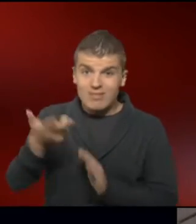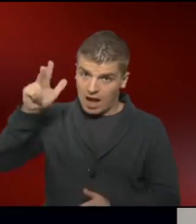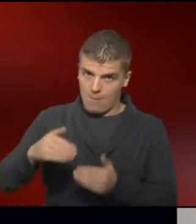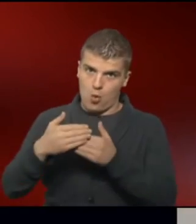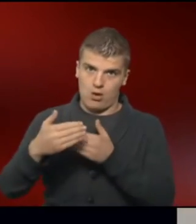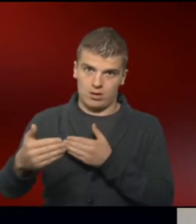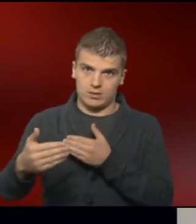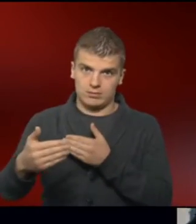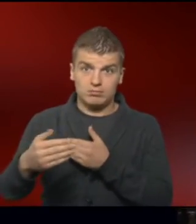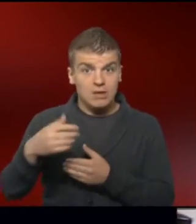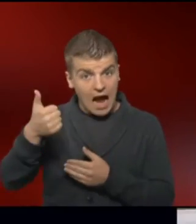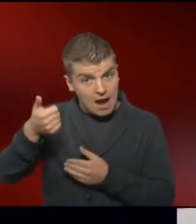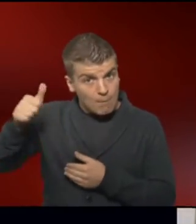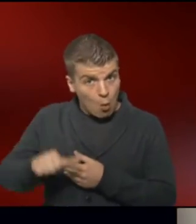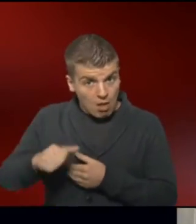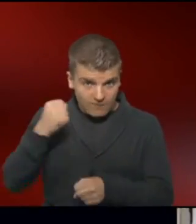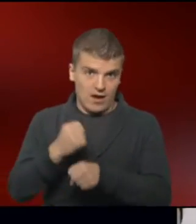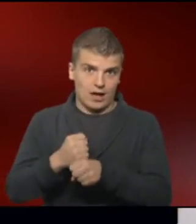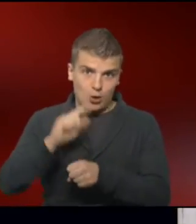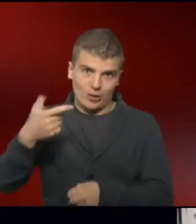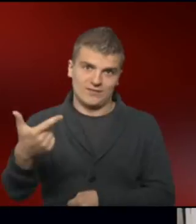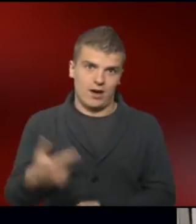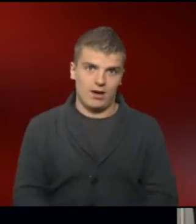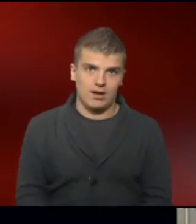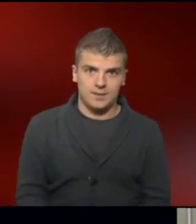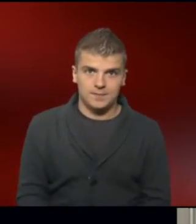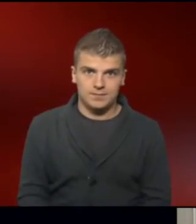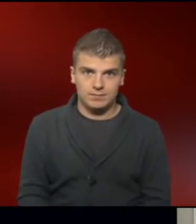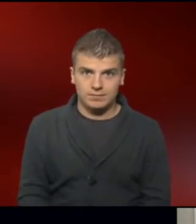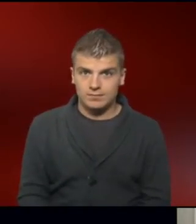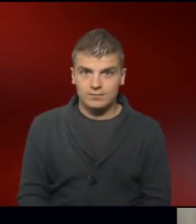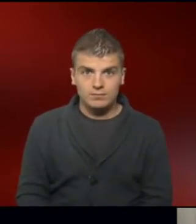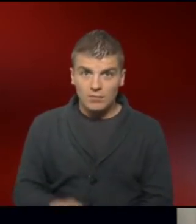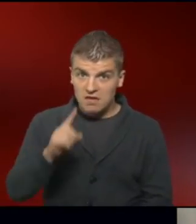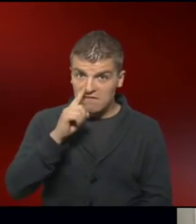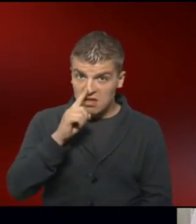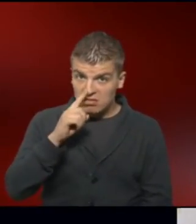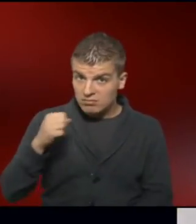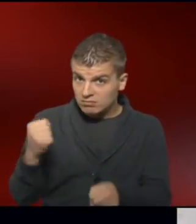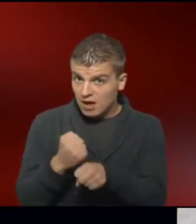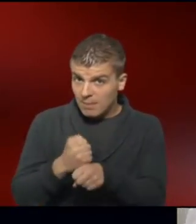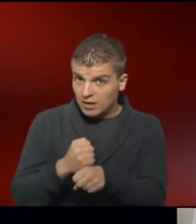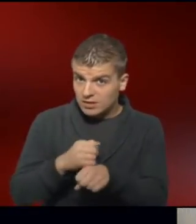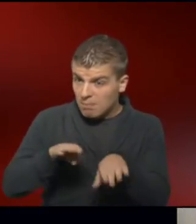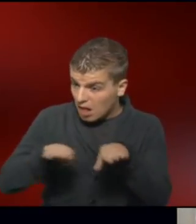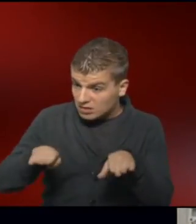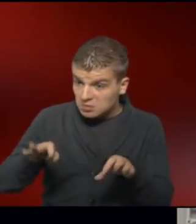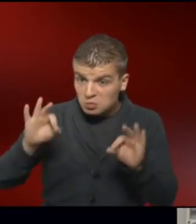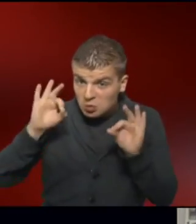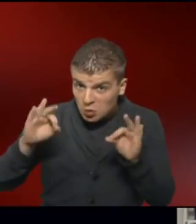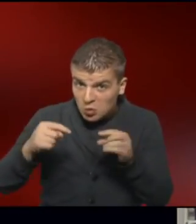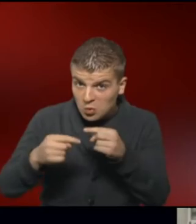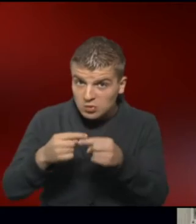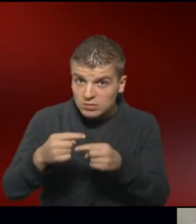Einen hat Johanna schon geschafft. Wenn das mit den Arbeitsplätzen alles gut wird,